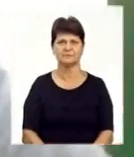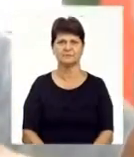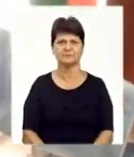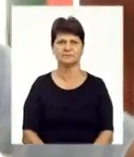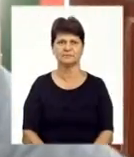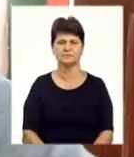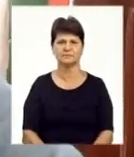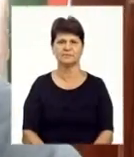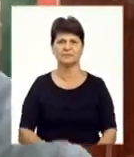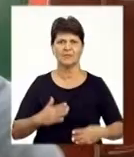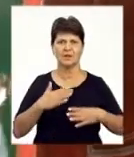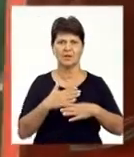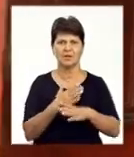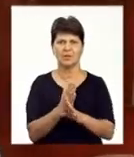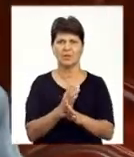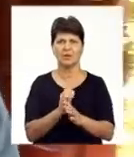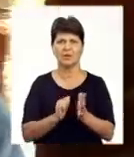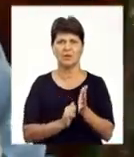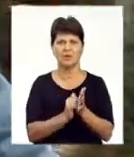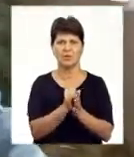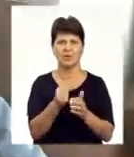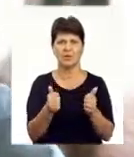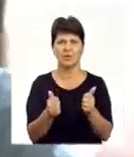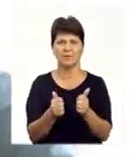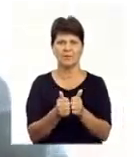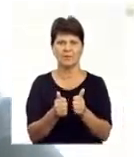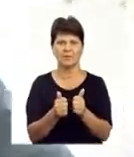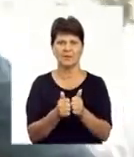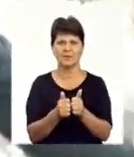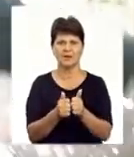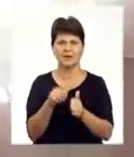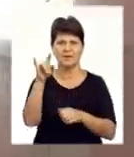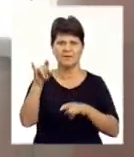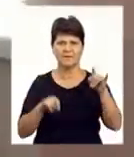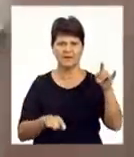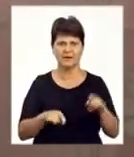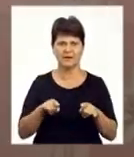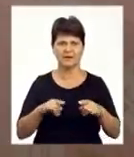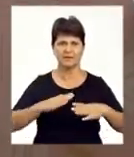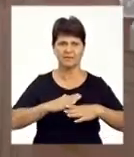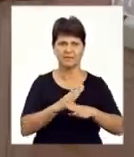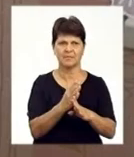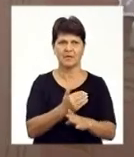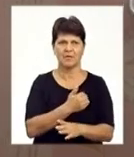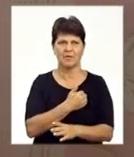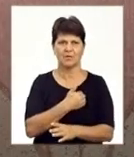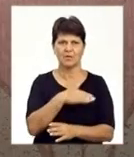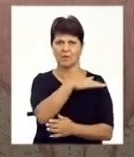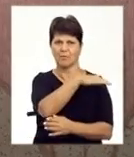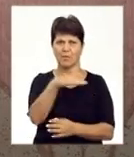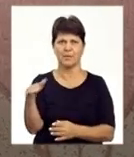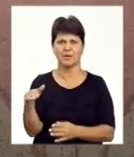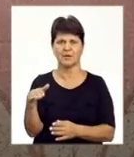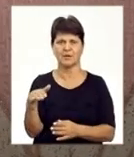Ось колокло обої, ось його між вікнами, то поперек десь хотіло підняти, поперек